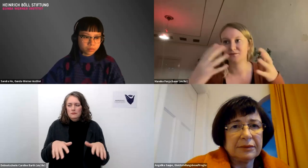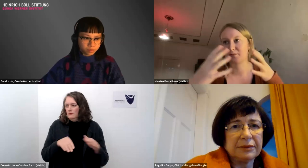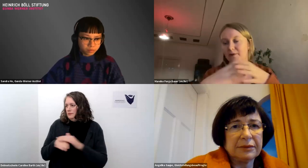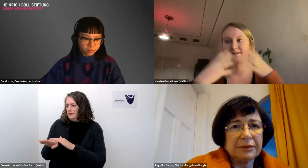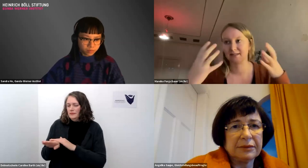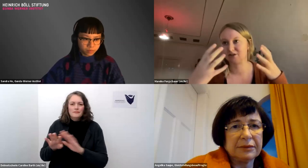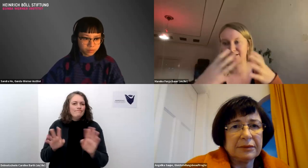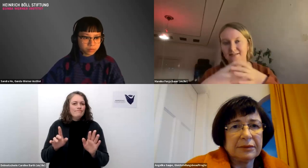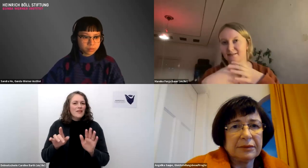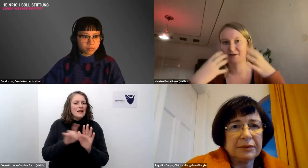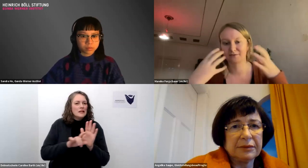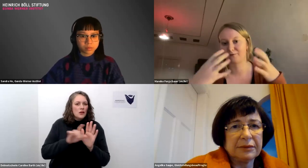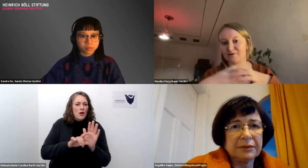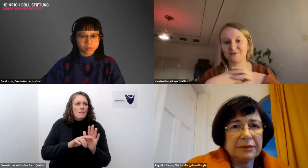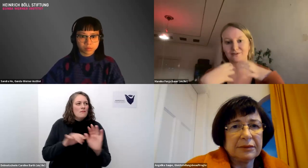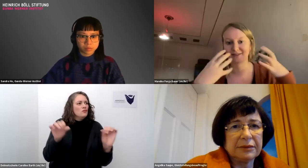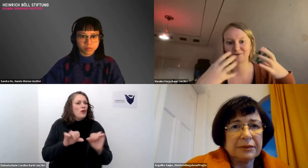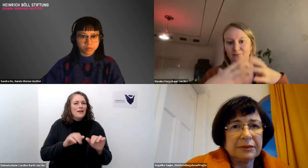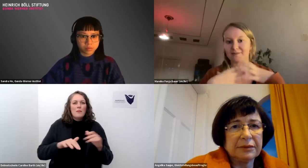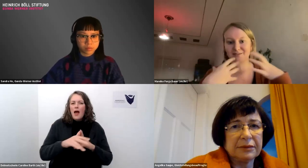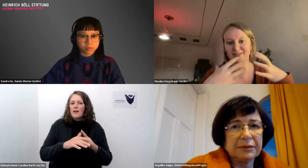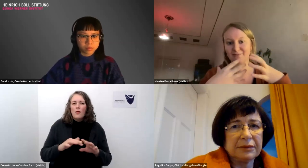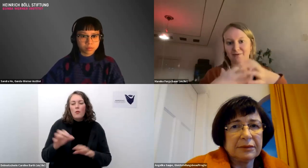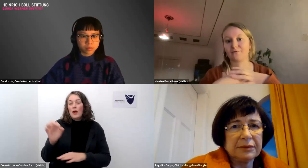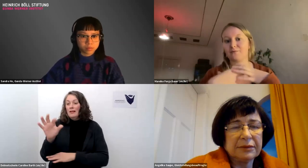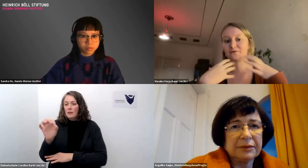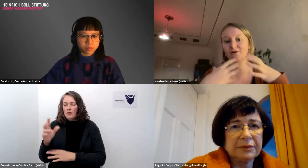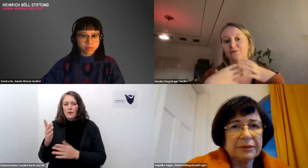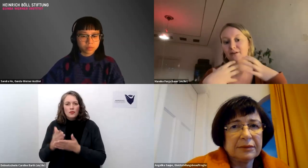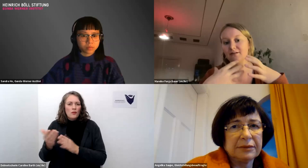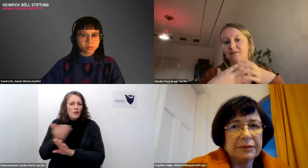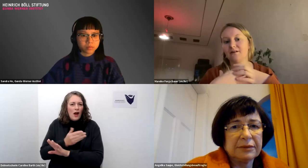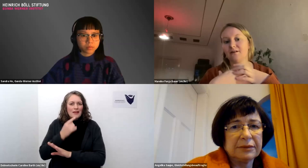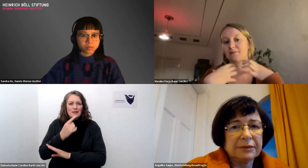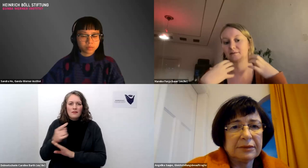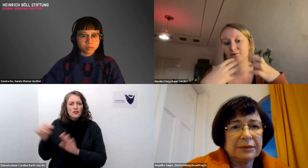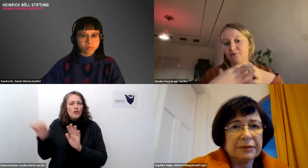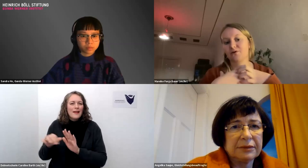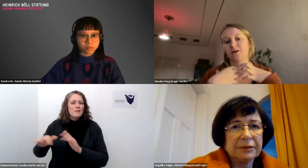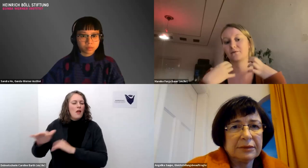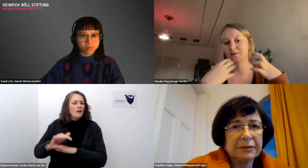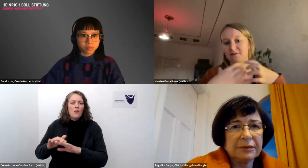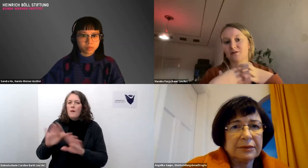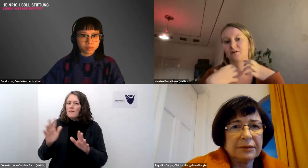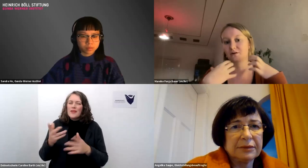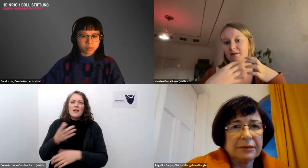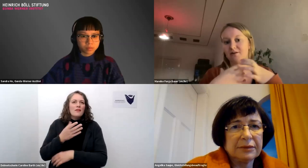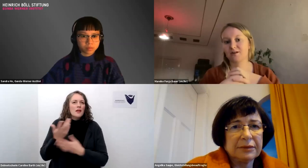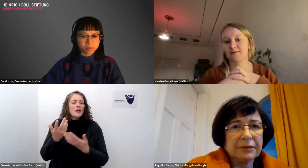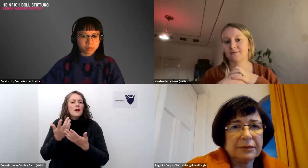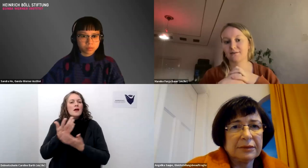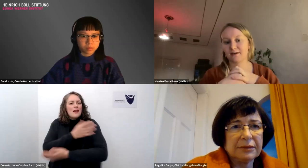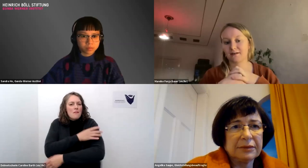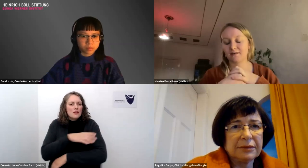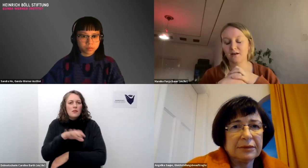instagram per se eine schlechte plattform ist oder tik tok per se eine schlechte plattform da findet auch viel emanzipatorischer feministischer content